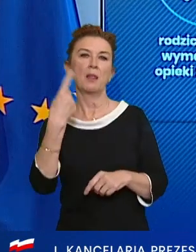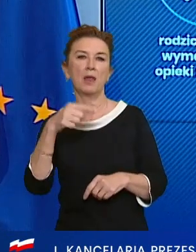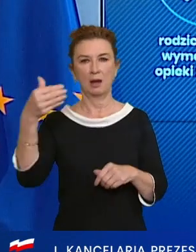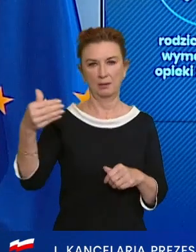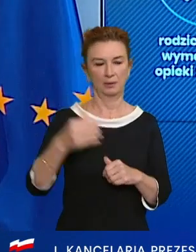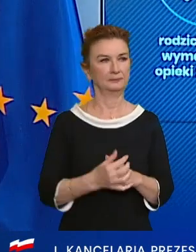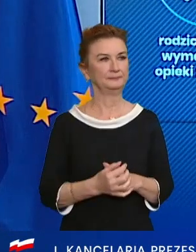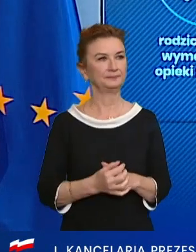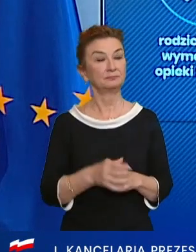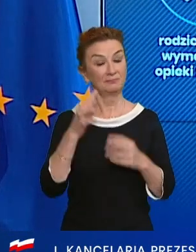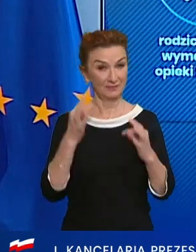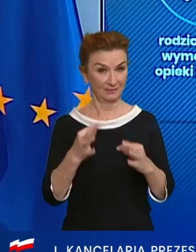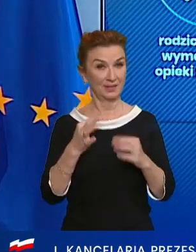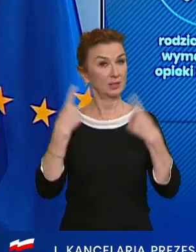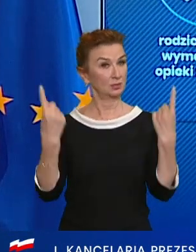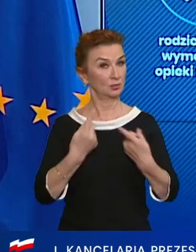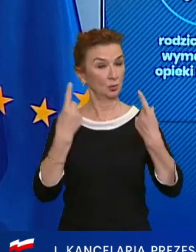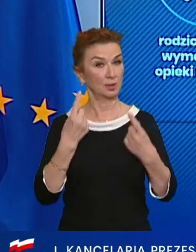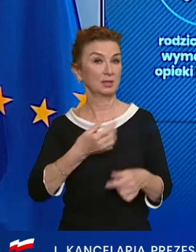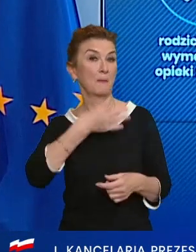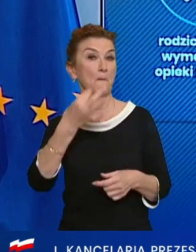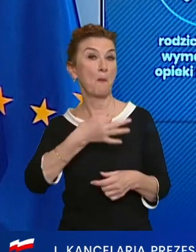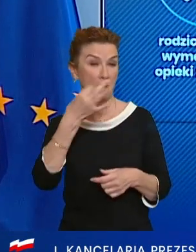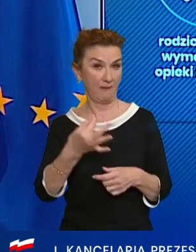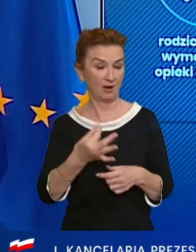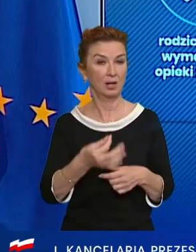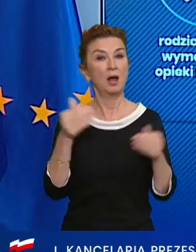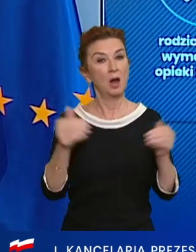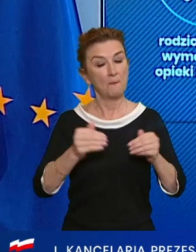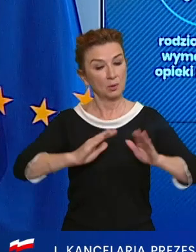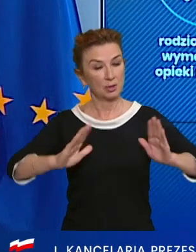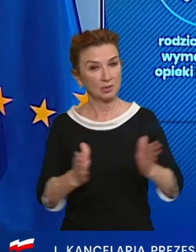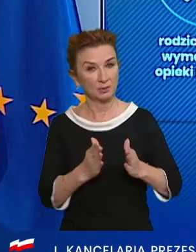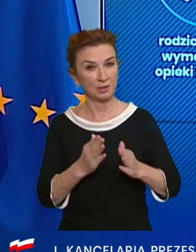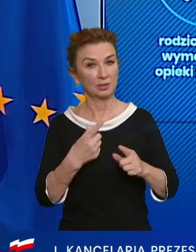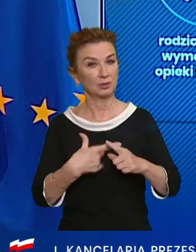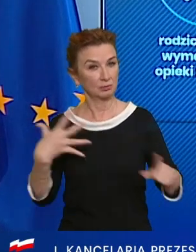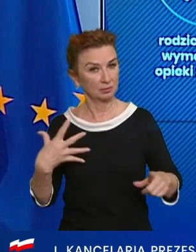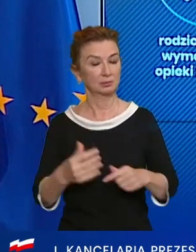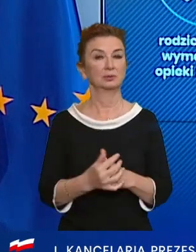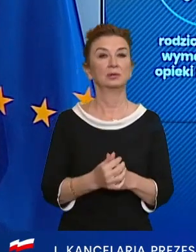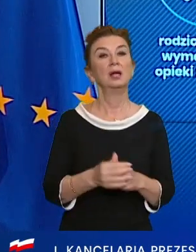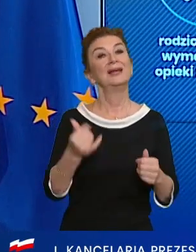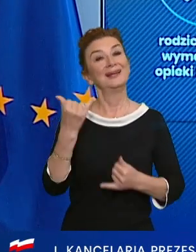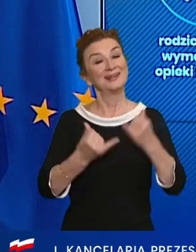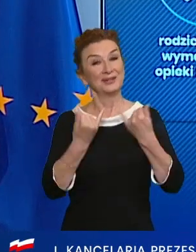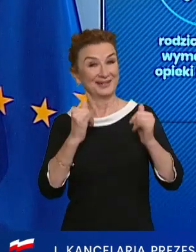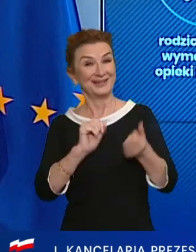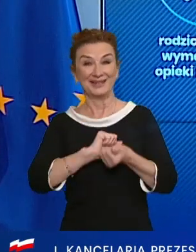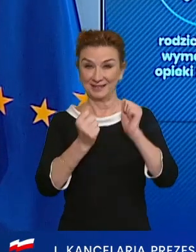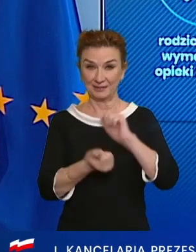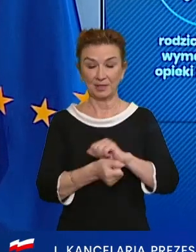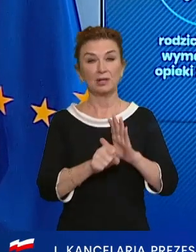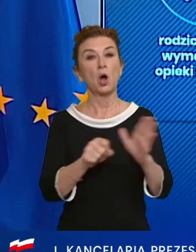Teraz, gdy sytuacja idzie w dobrą kierunku, możemy zmniejszyć te restrykcje. Jeśli chodzi o dalsze zmiany, to